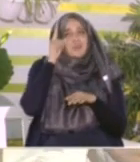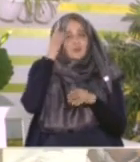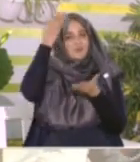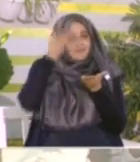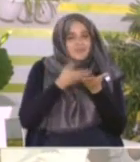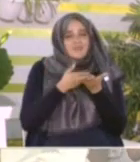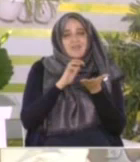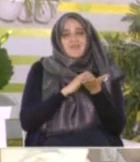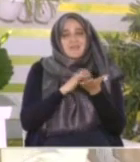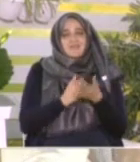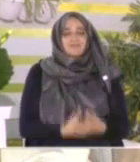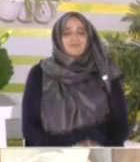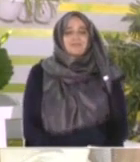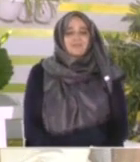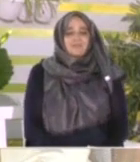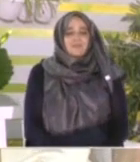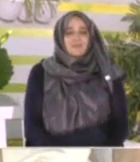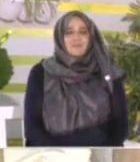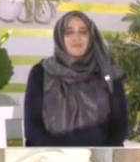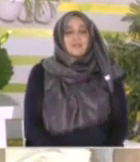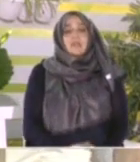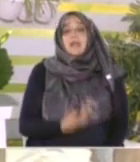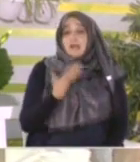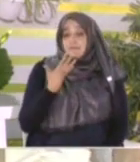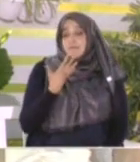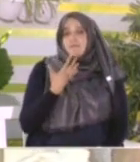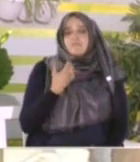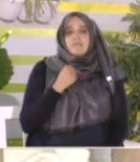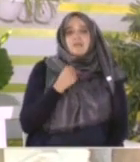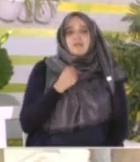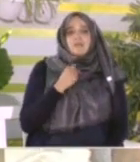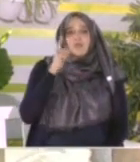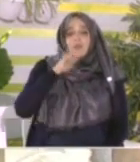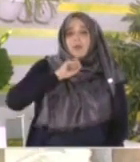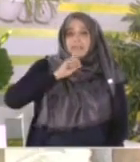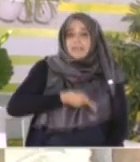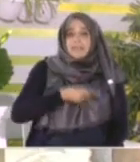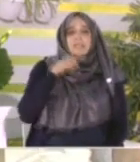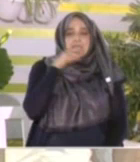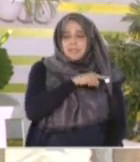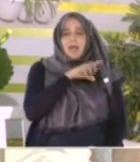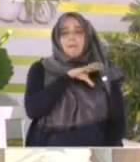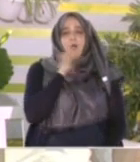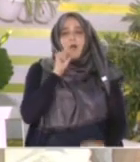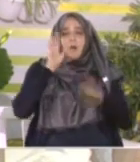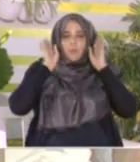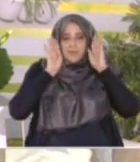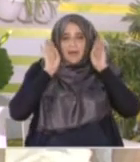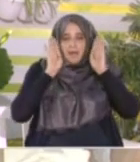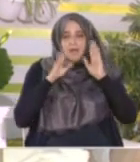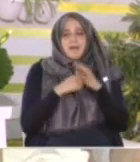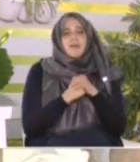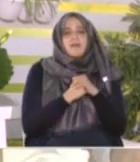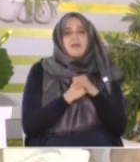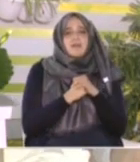الله عنه لذلك ربنا عز وجل أمر إذن أمرنا وحيا أن نتخذ من مقام إبراهيم مصلا